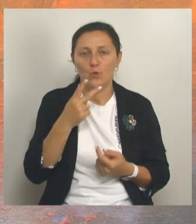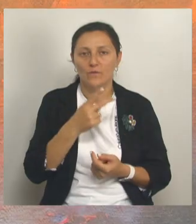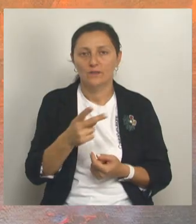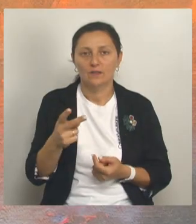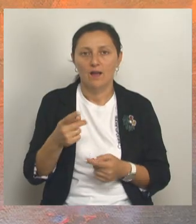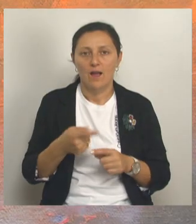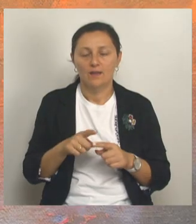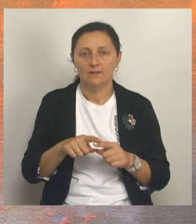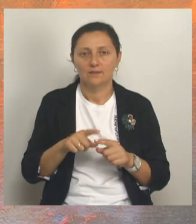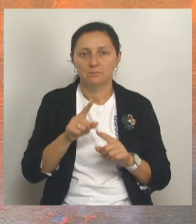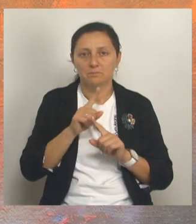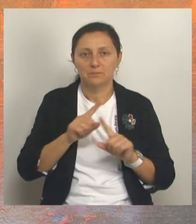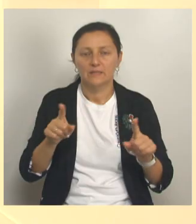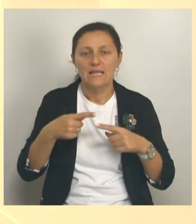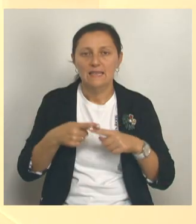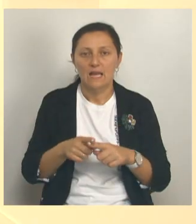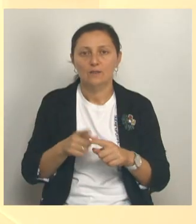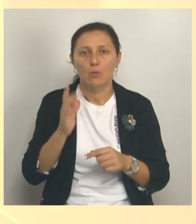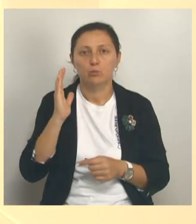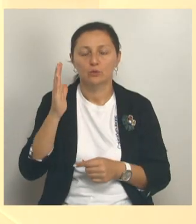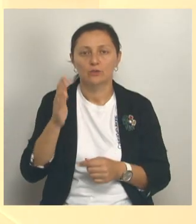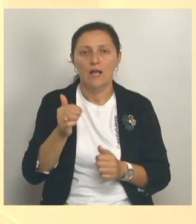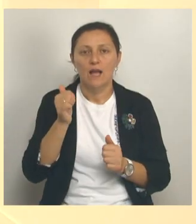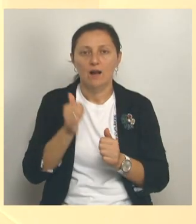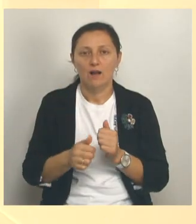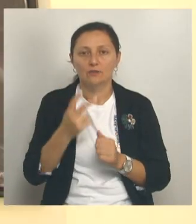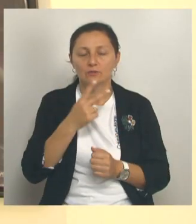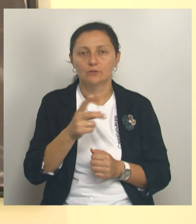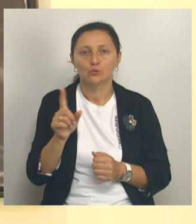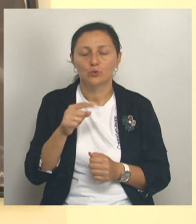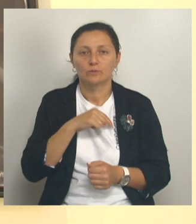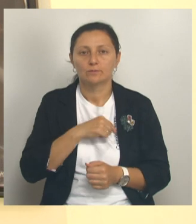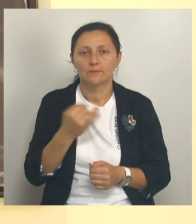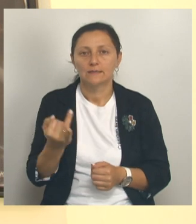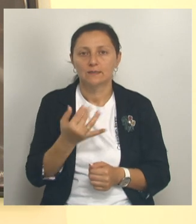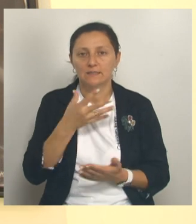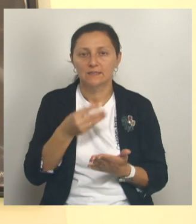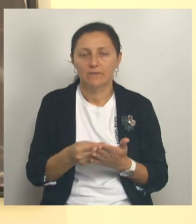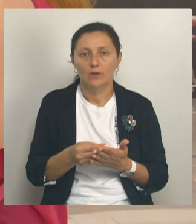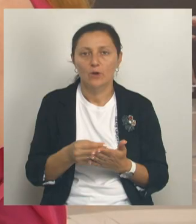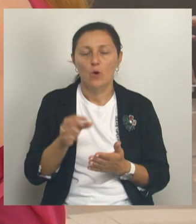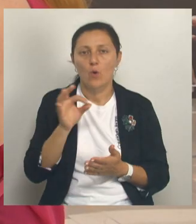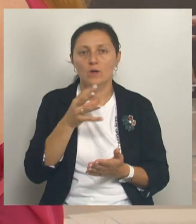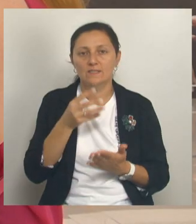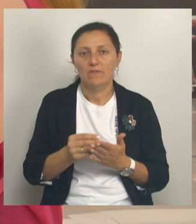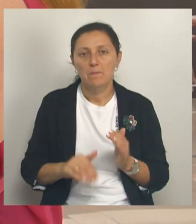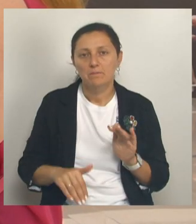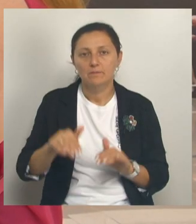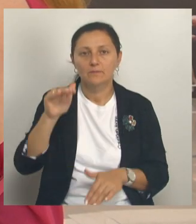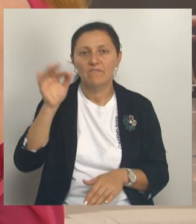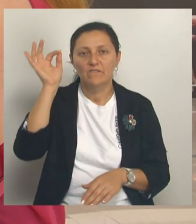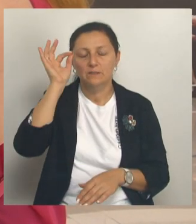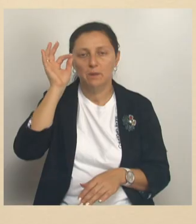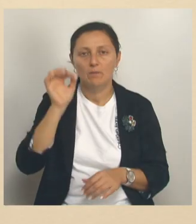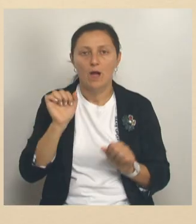медийных инсталляций – это техника будущего. Каждого цепляет что-то свое. Мотивы из детства или юношеских воспоминаний. А